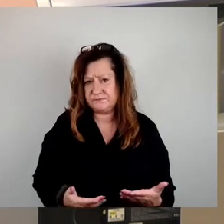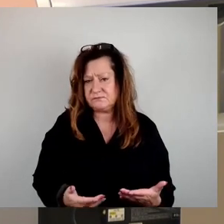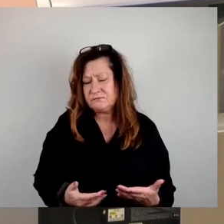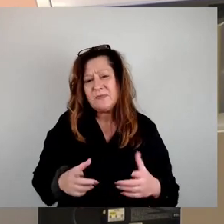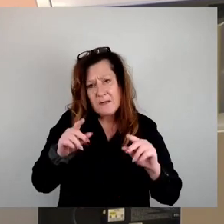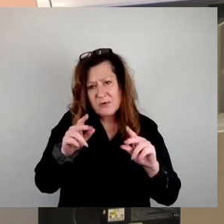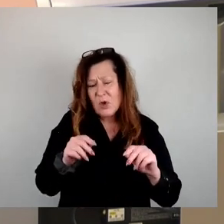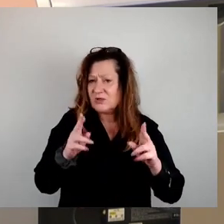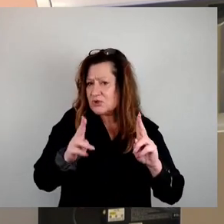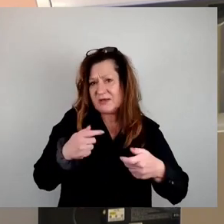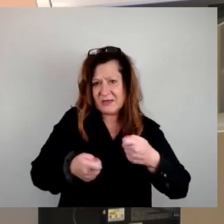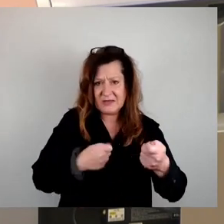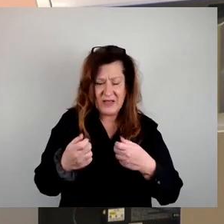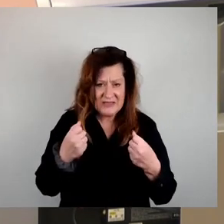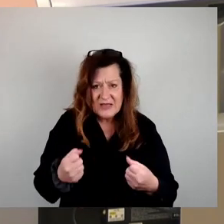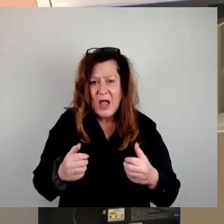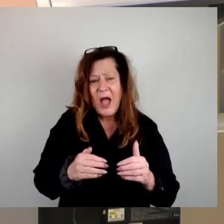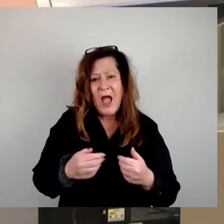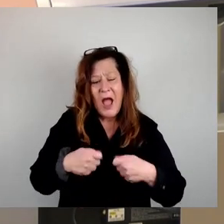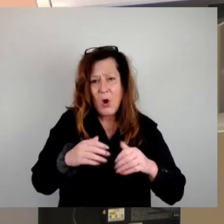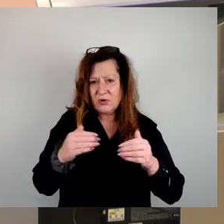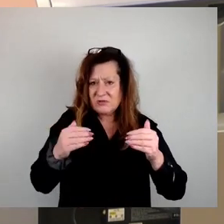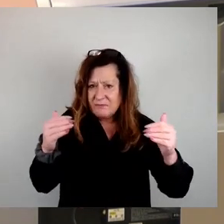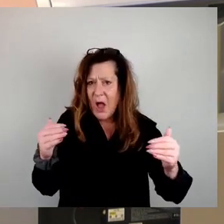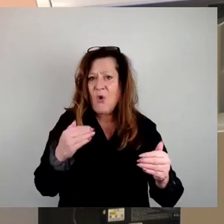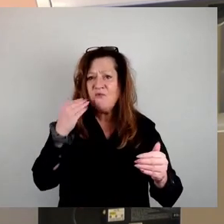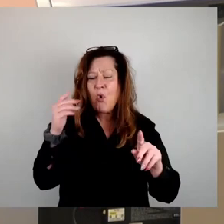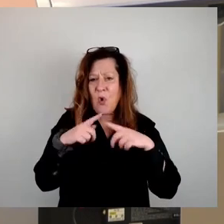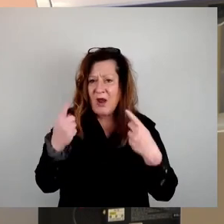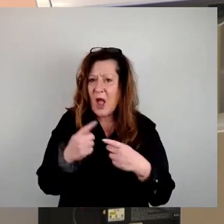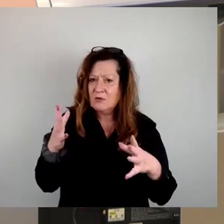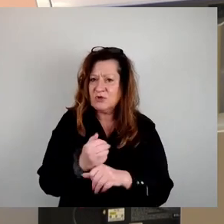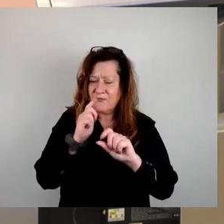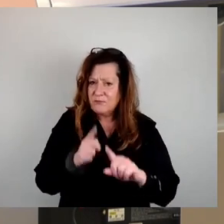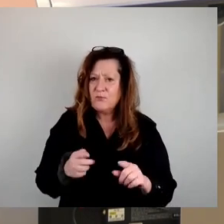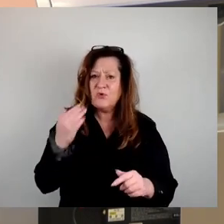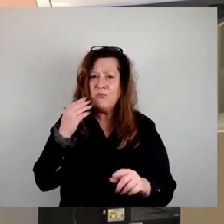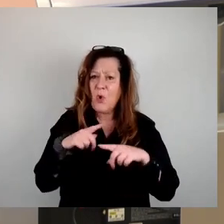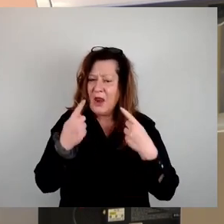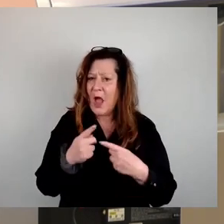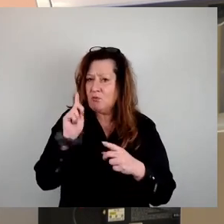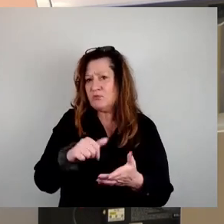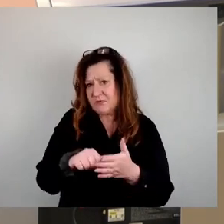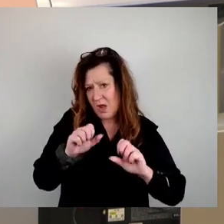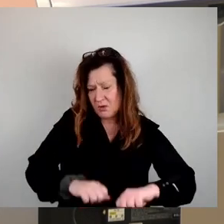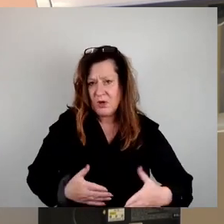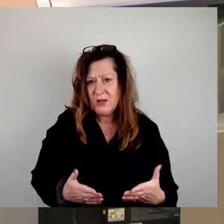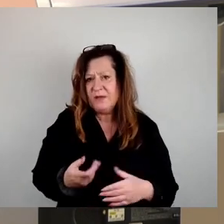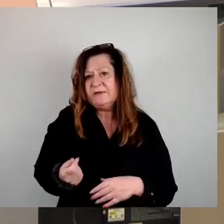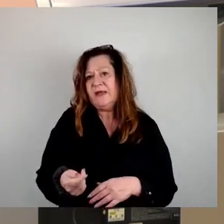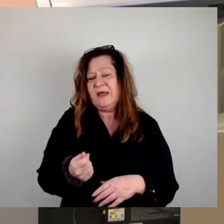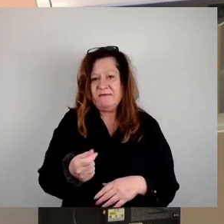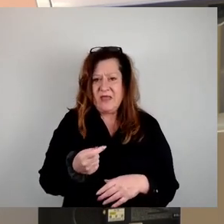die Sicherung und in den Ausbau von bezahlbaren Wohnraums zu investieren. Und Investitionen, wir haben das Wort ja heute schon mehrfach